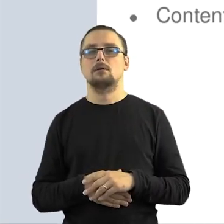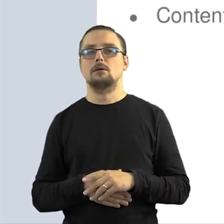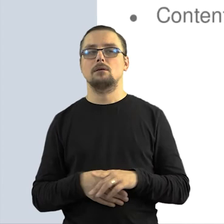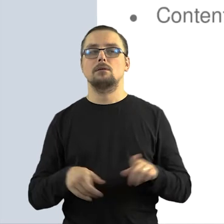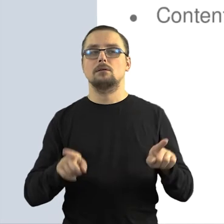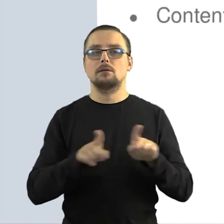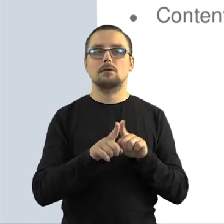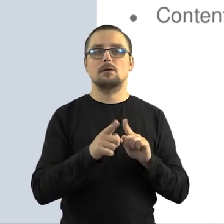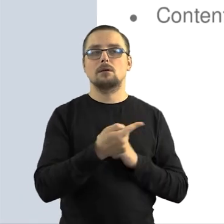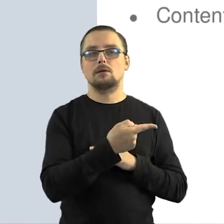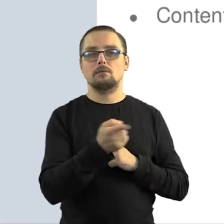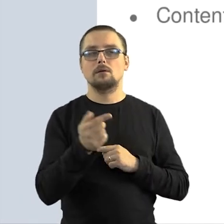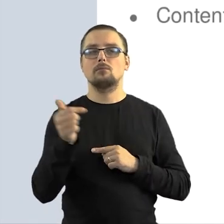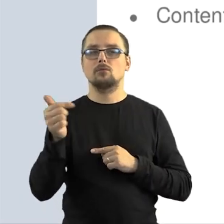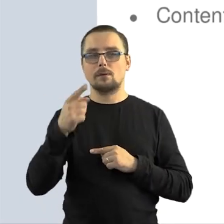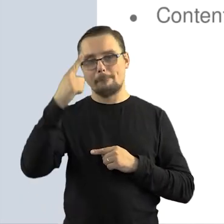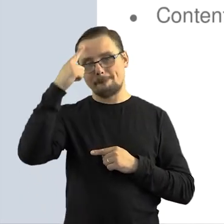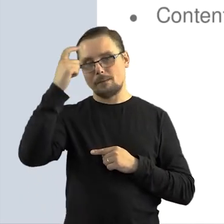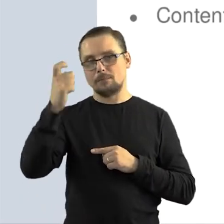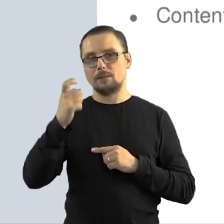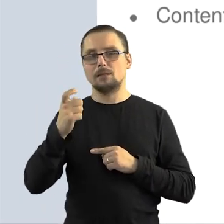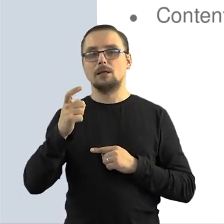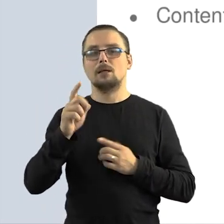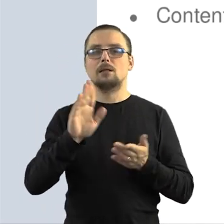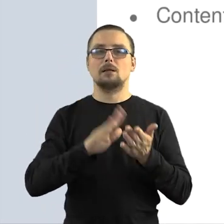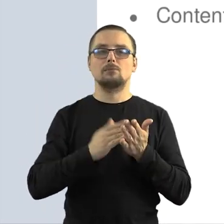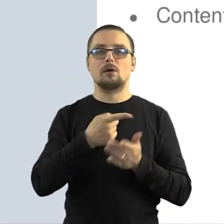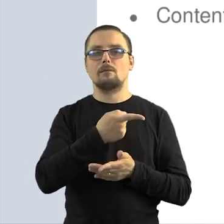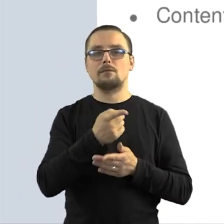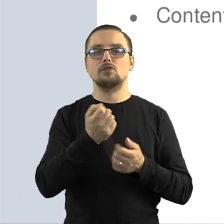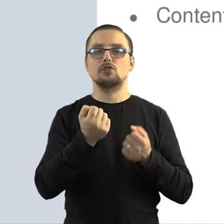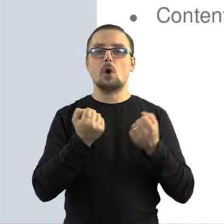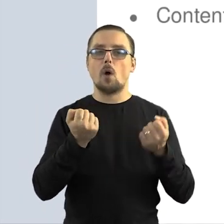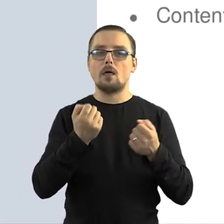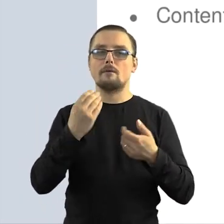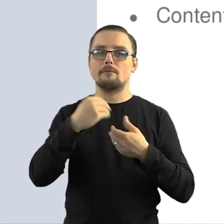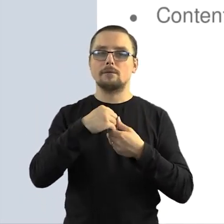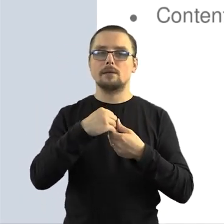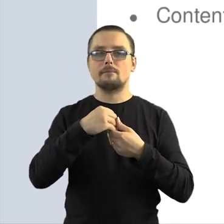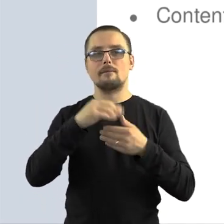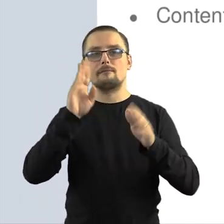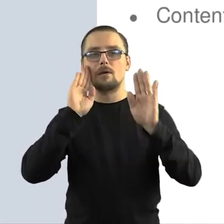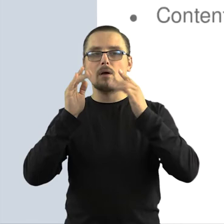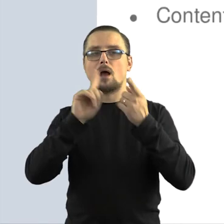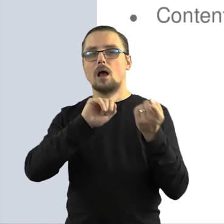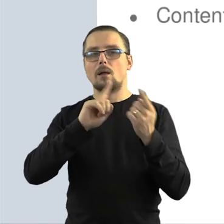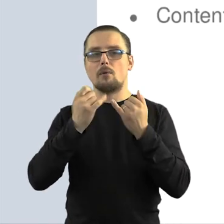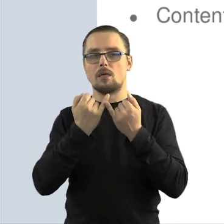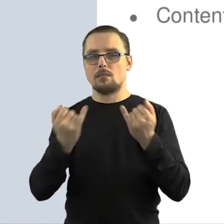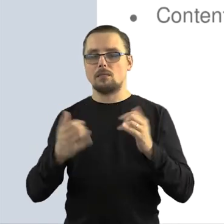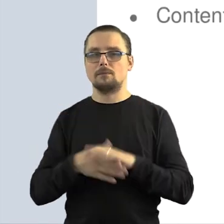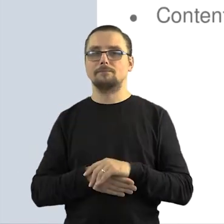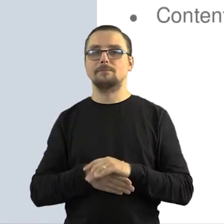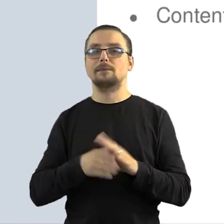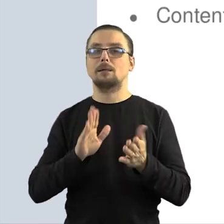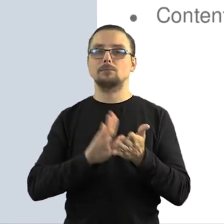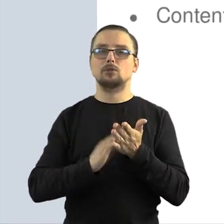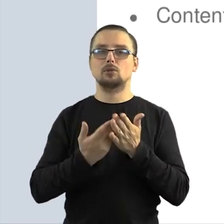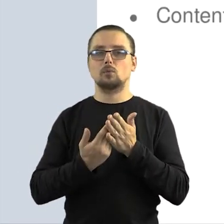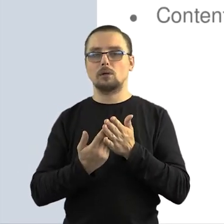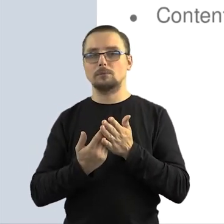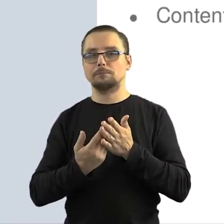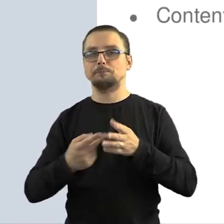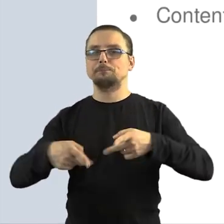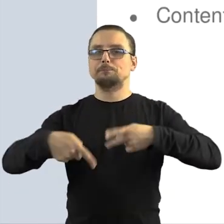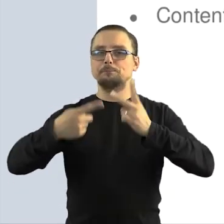I kolejna rzecz jest też taka, to Państwo muszą pamiętać, prowadząc działalność z wykorzystywaniem właśnie mediów społecznościowych, szczególnie na przykład